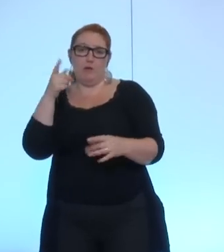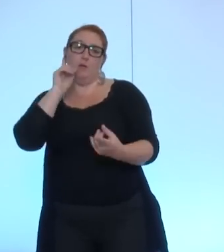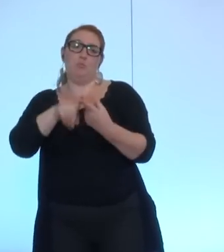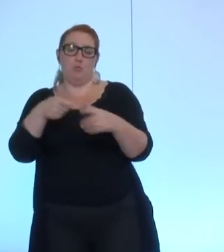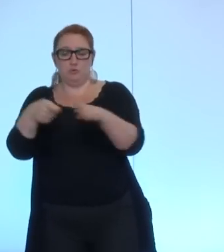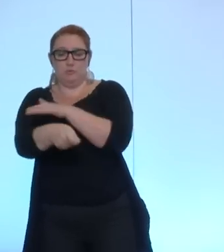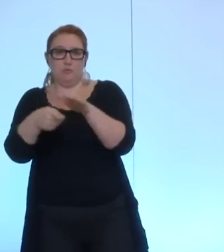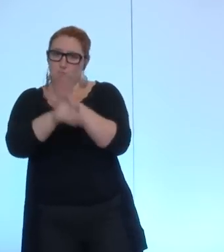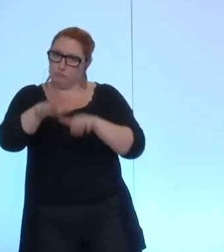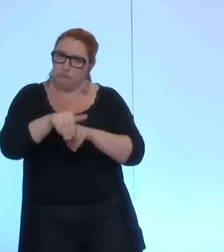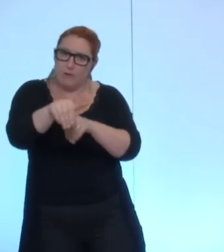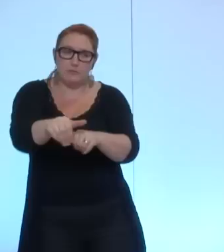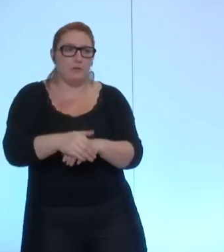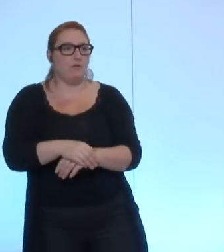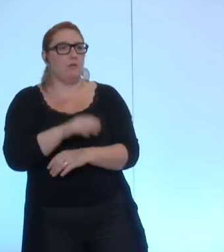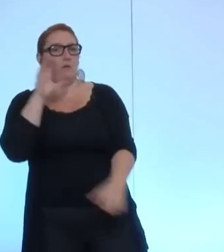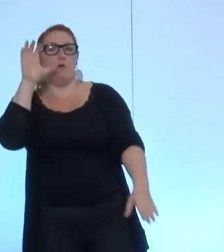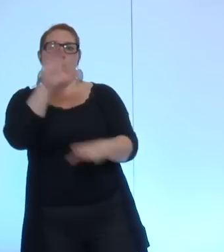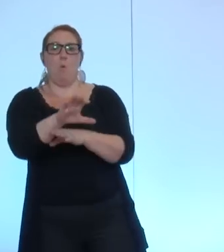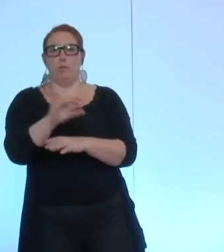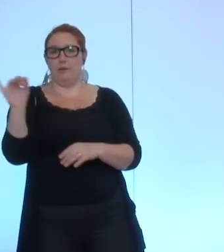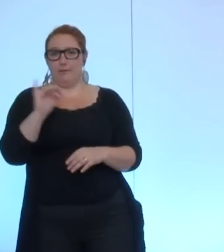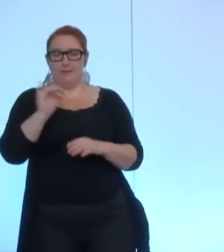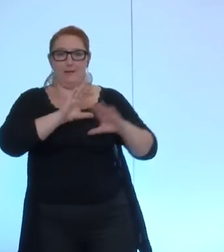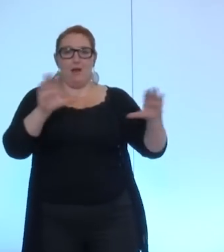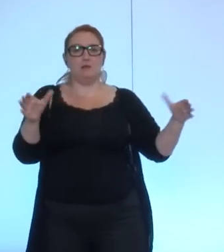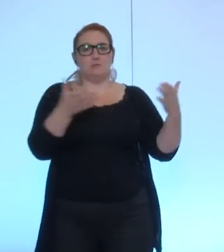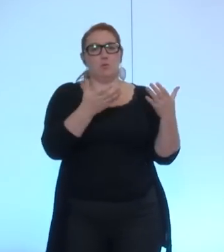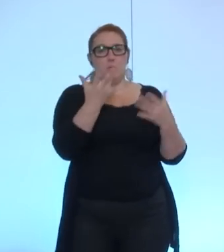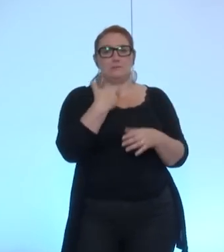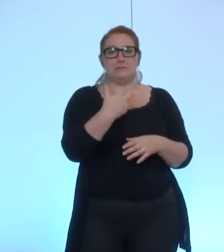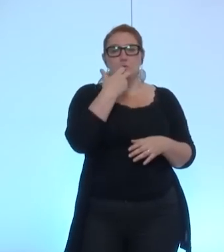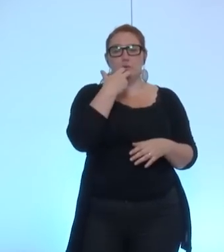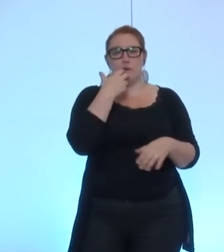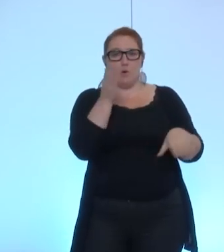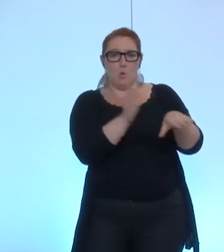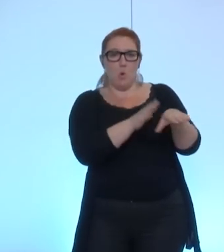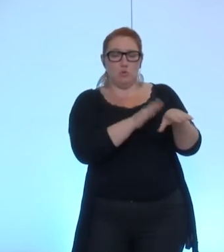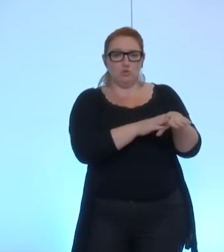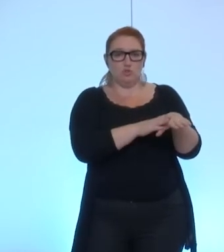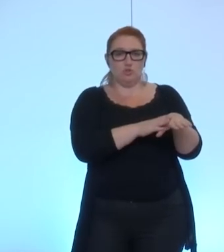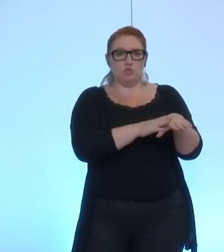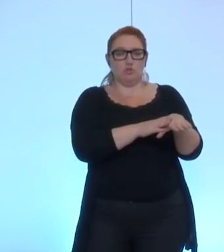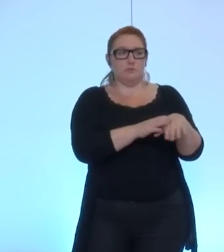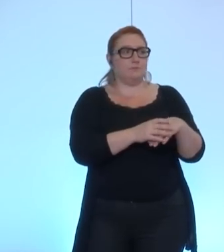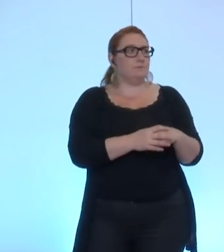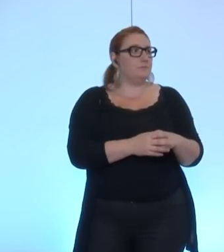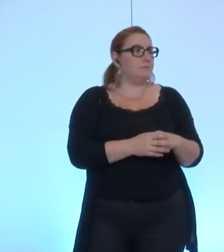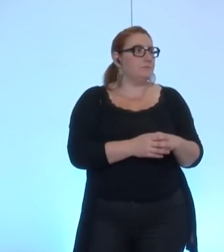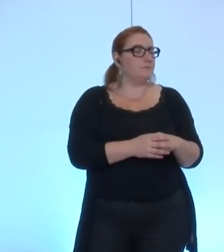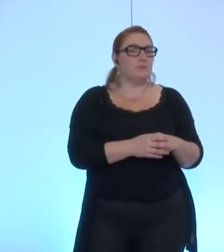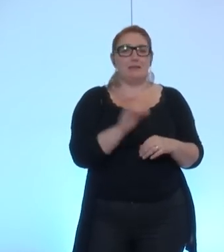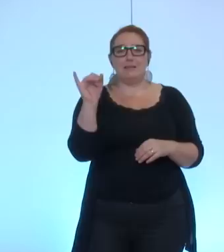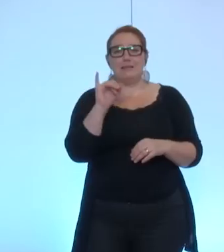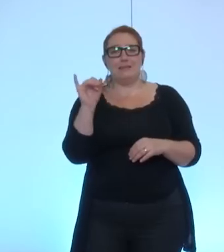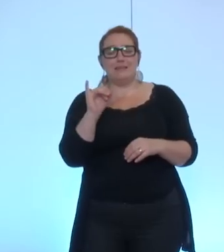qui est contre le rassemblement citoyen de gauche et des écologistes qui